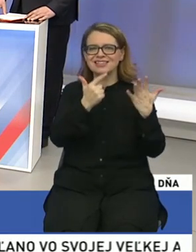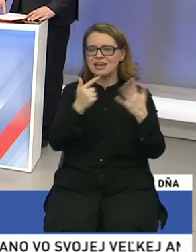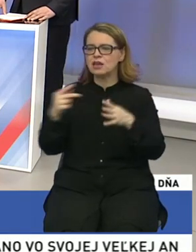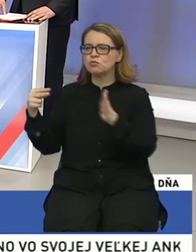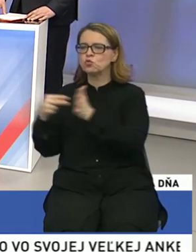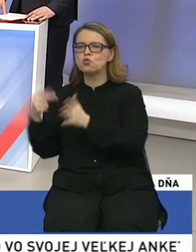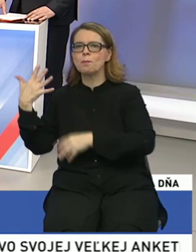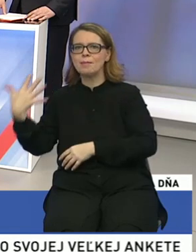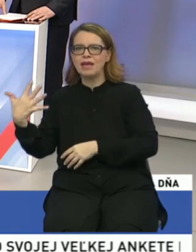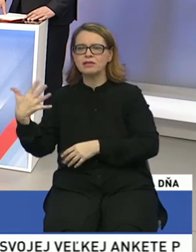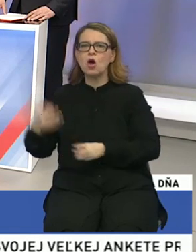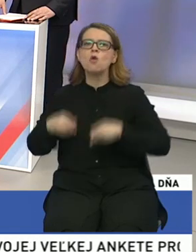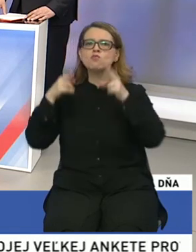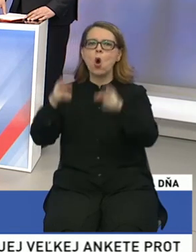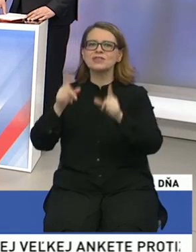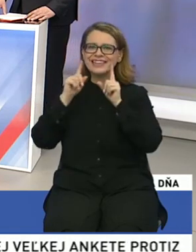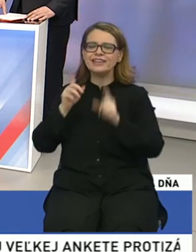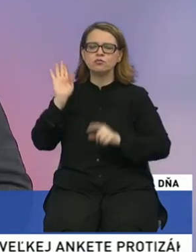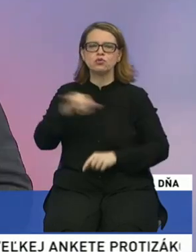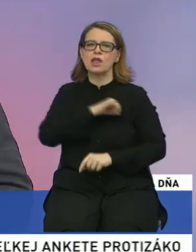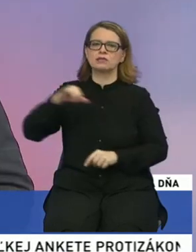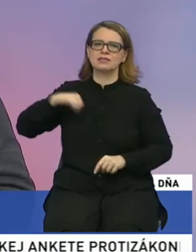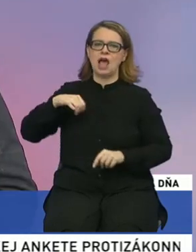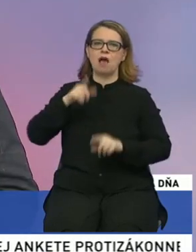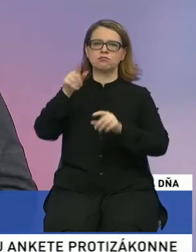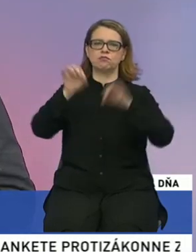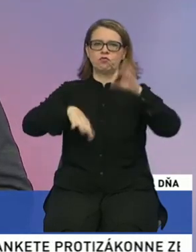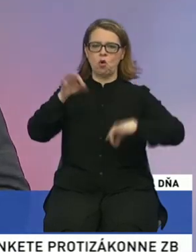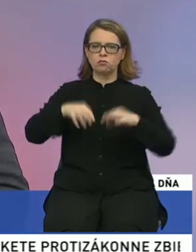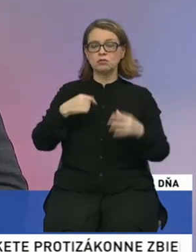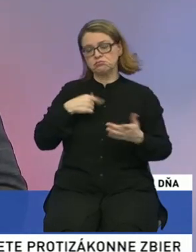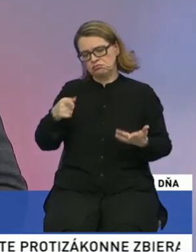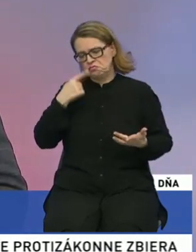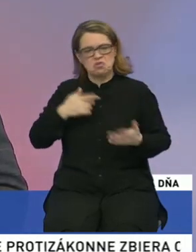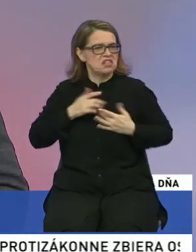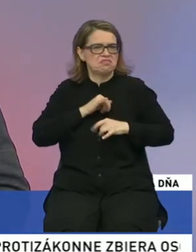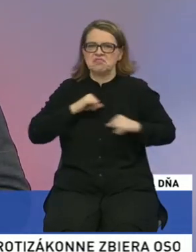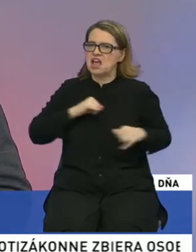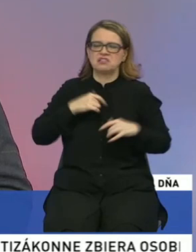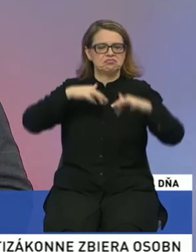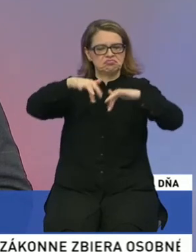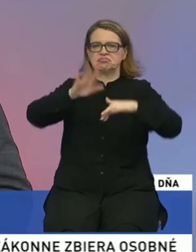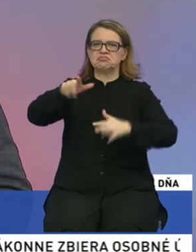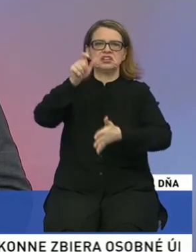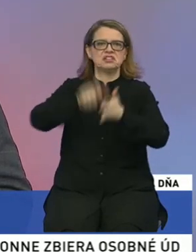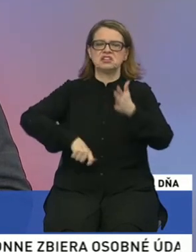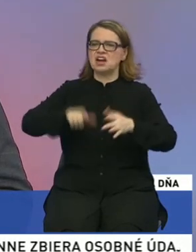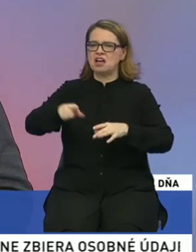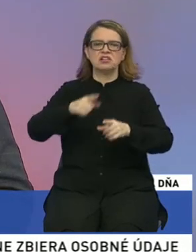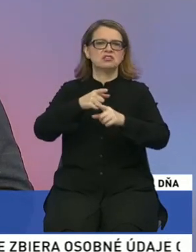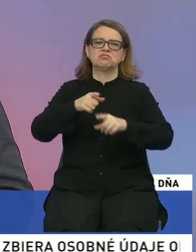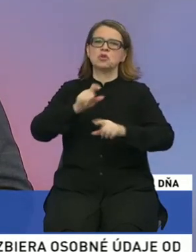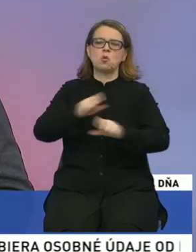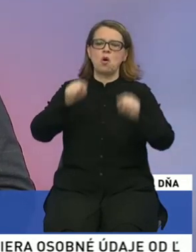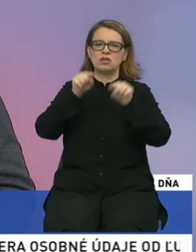že Most-Híd pôjde samostatne do volieb. Vtedy ja som povedal, že nechcem byť účasťou tej strany, kvôli